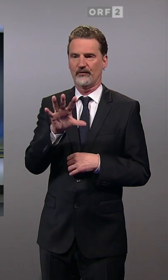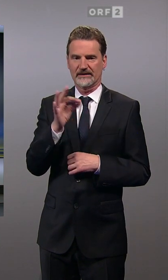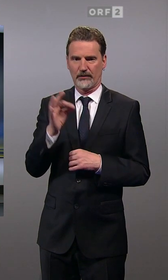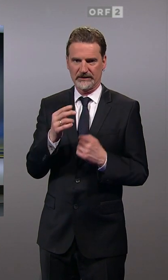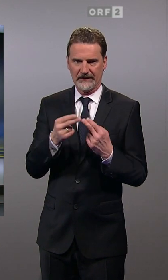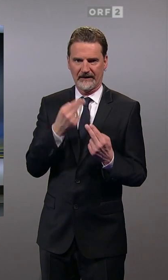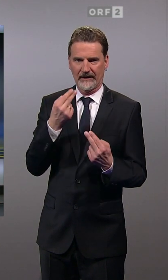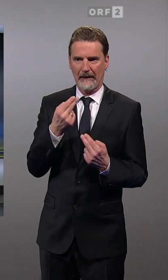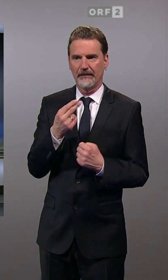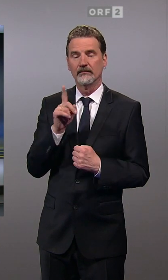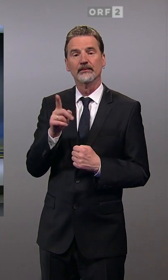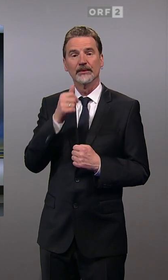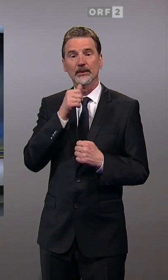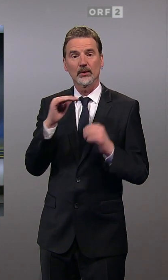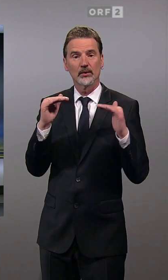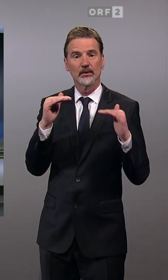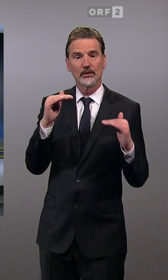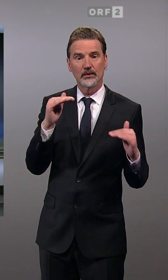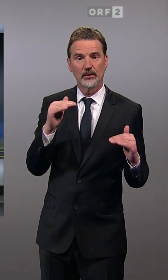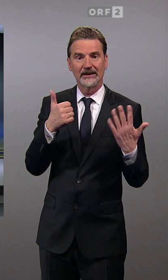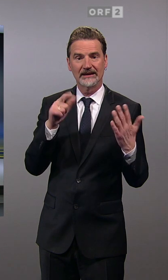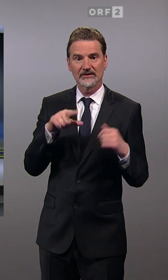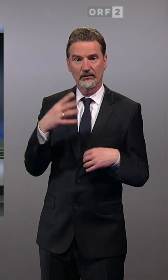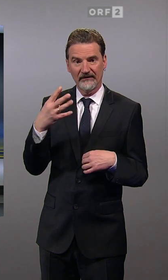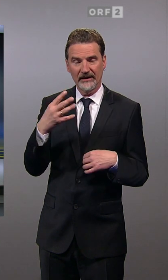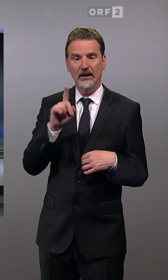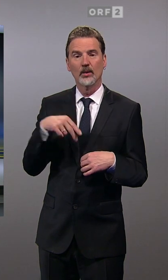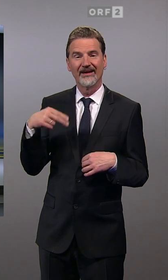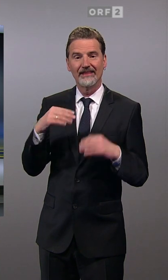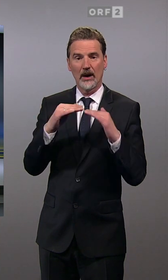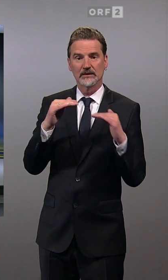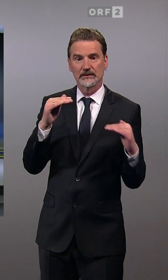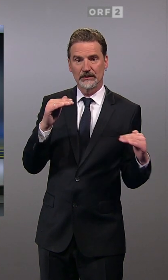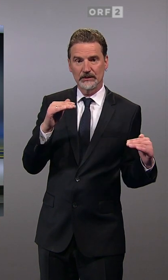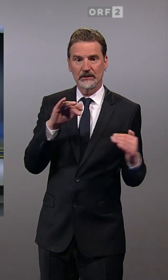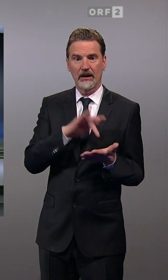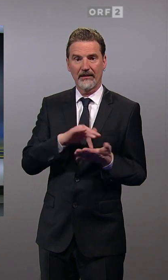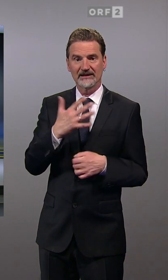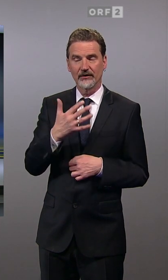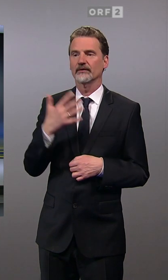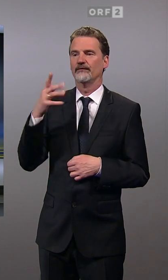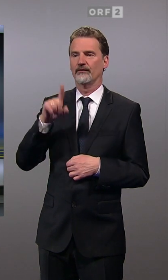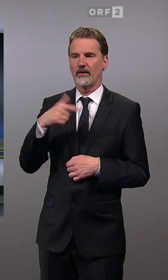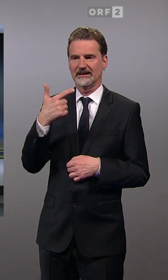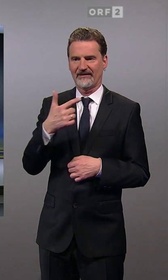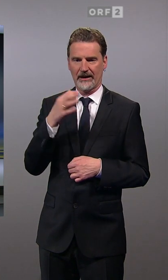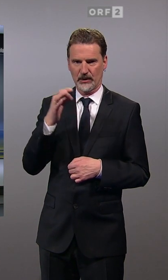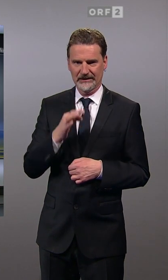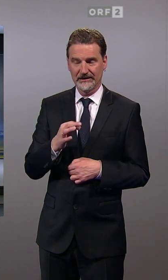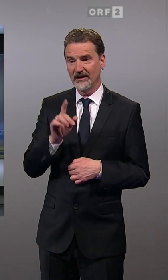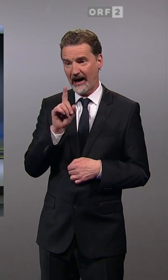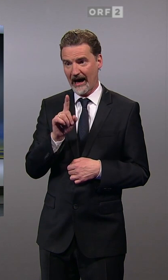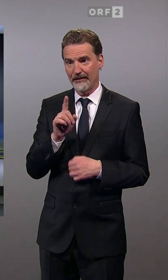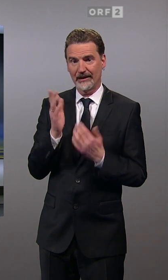Die Grünen mit 6,4 und die NEOS auf Platz 5 mit 5,2. Aber trotz